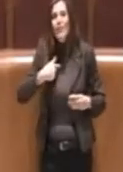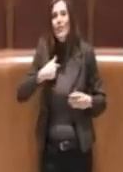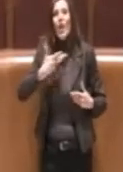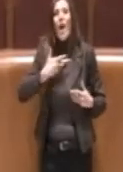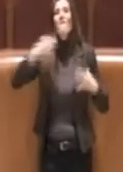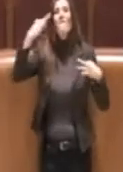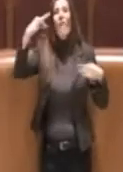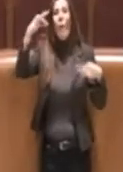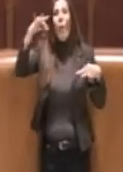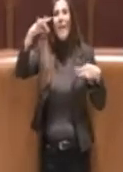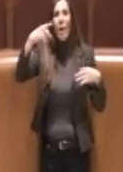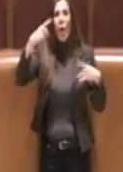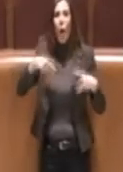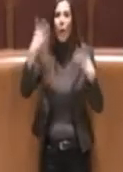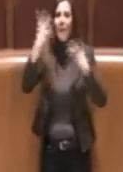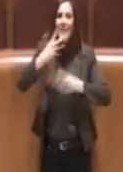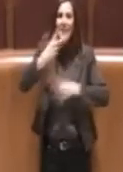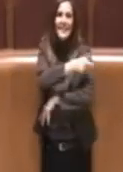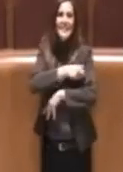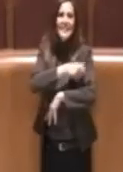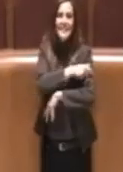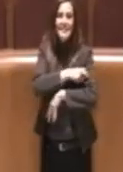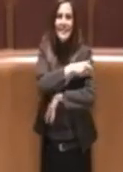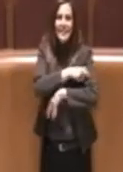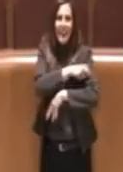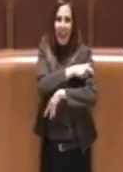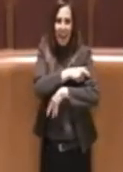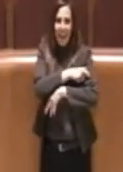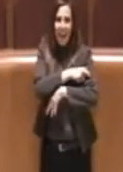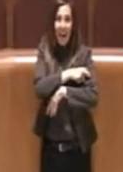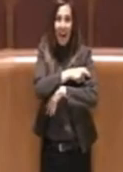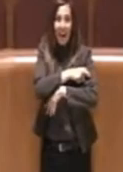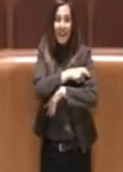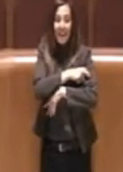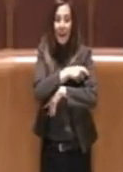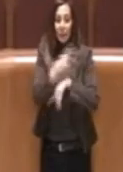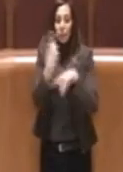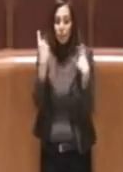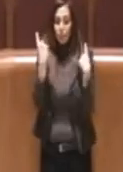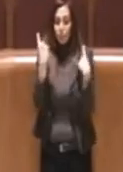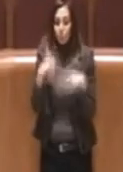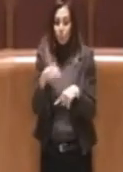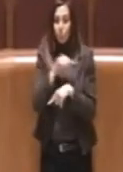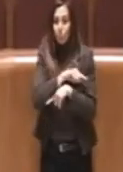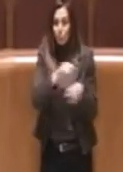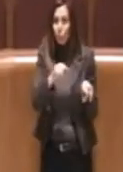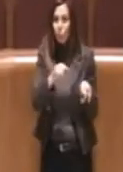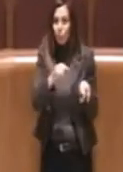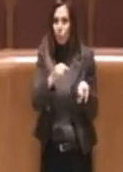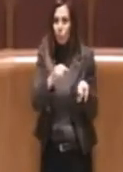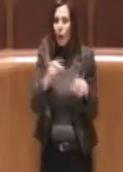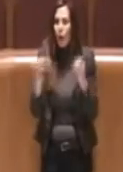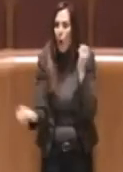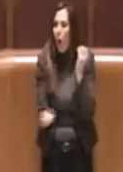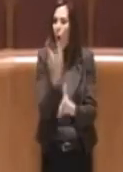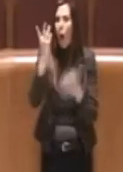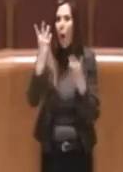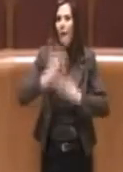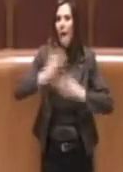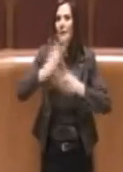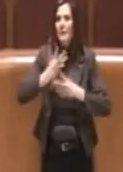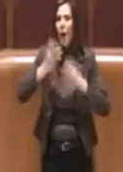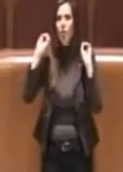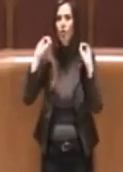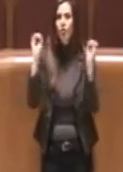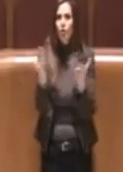organizzazioni sindacali che hanno indetto lo sciopero, non fanno riferimento a questa